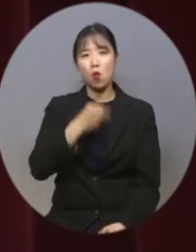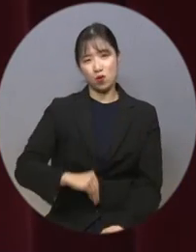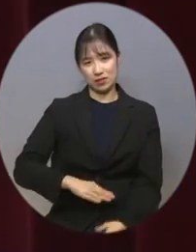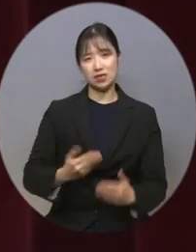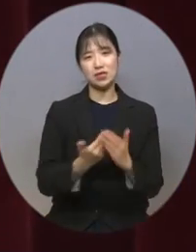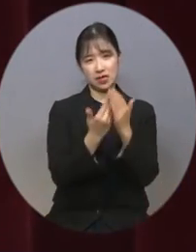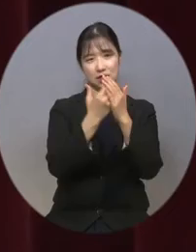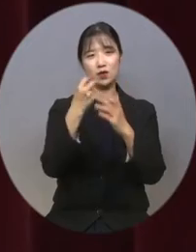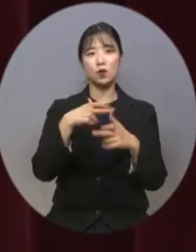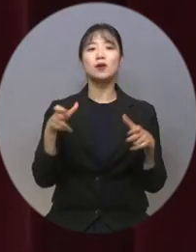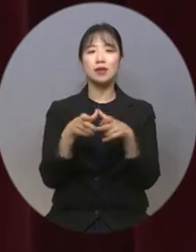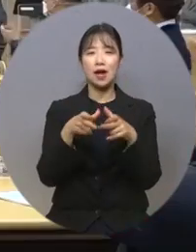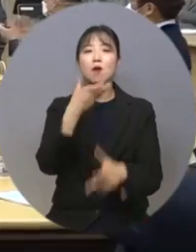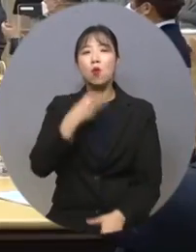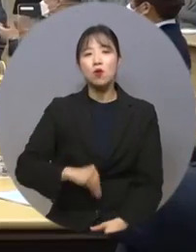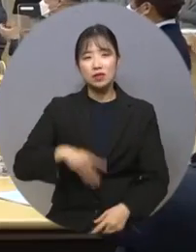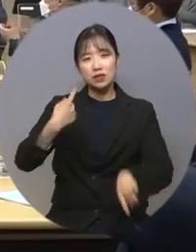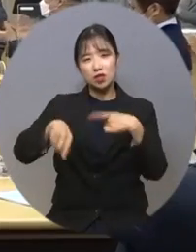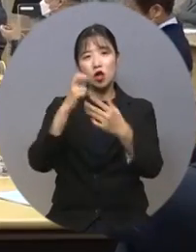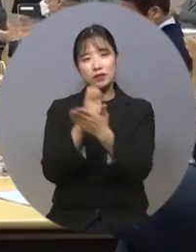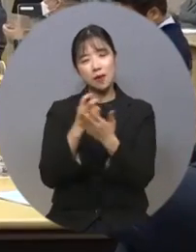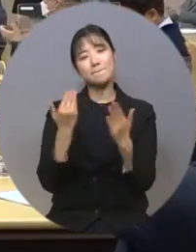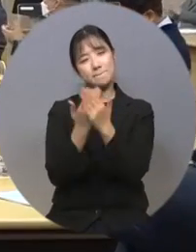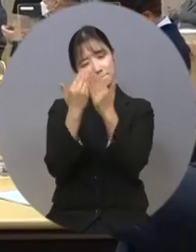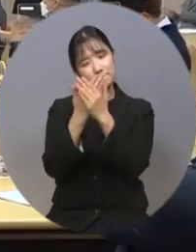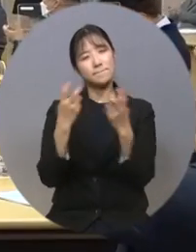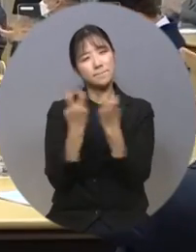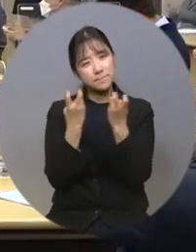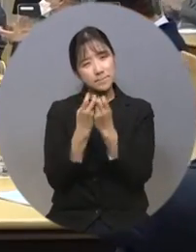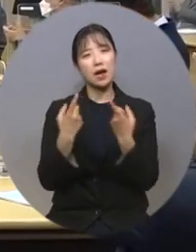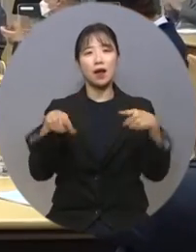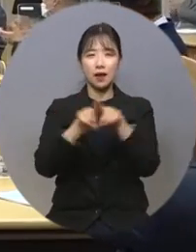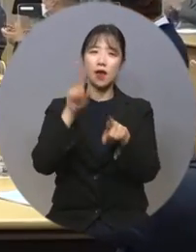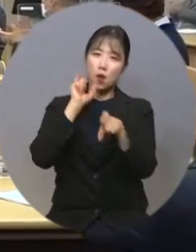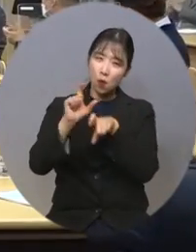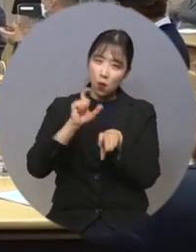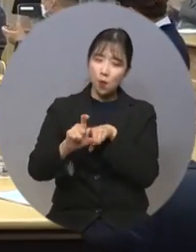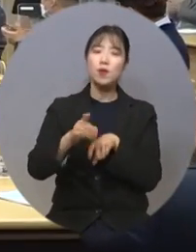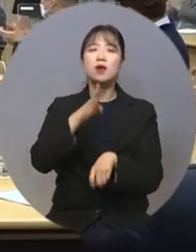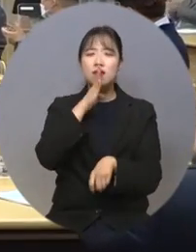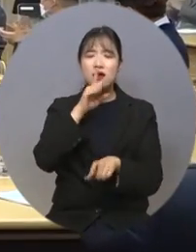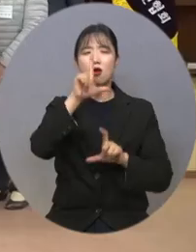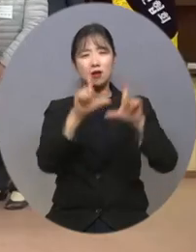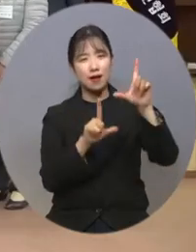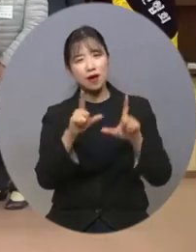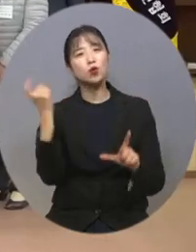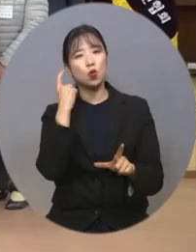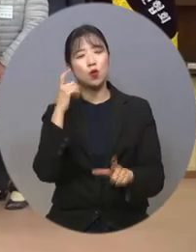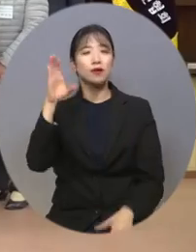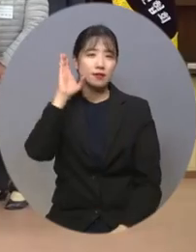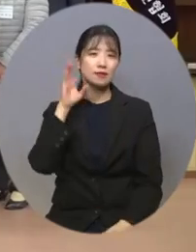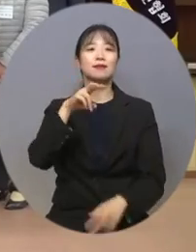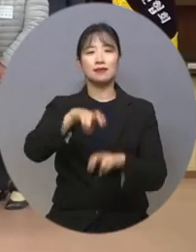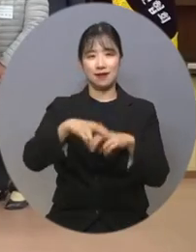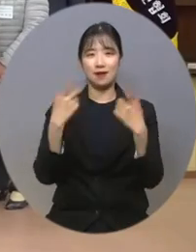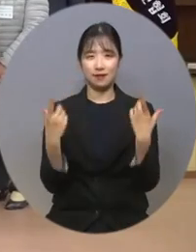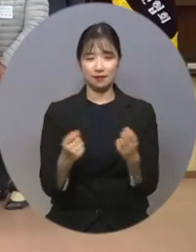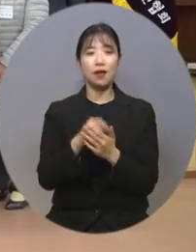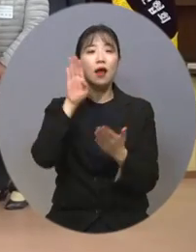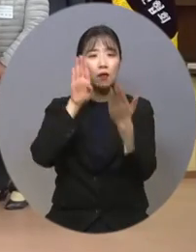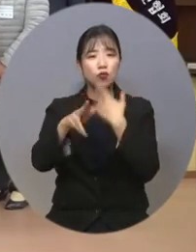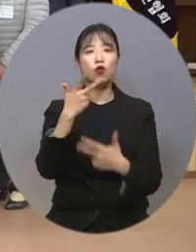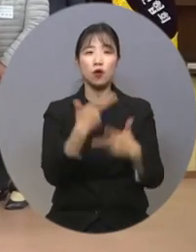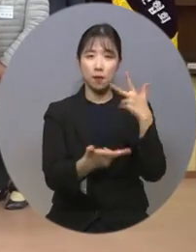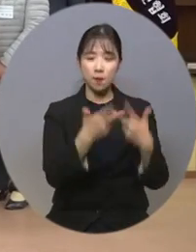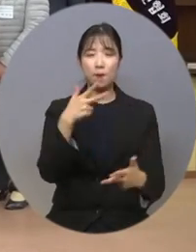장애인복지정책 발전 방안을 함께 고민하고 현장의 소리를 듣는 자리였습니다. 양승조 지사는 앞으로도